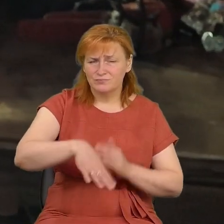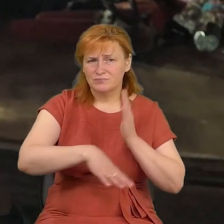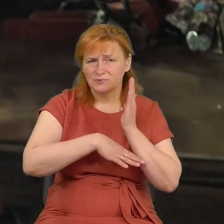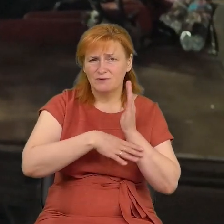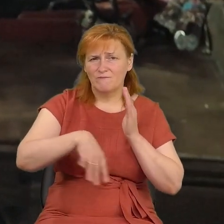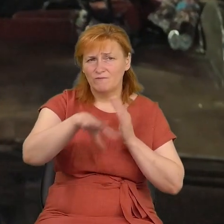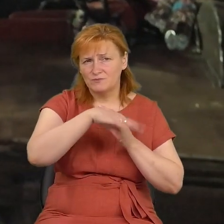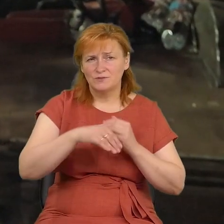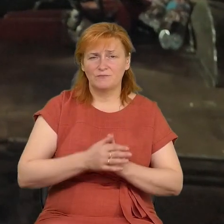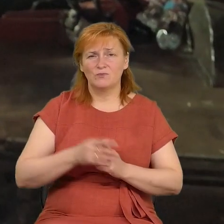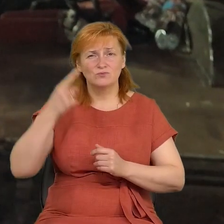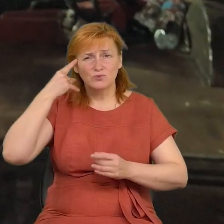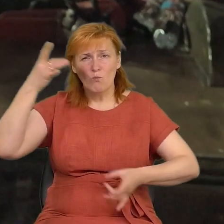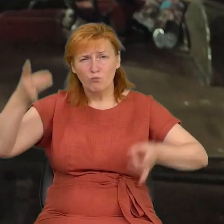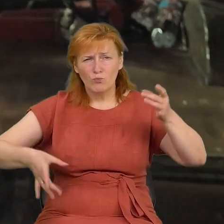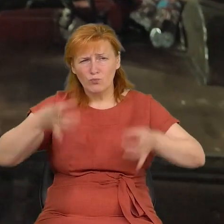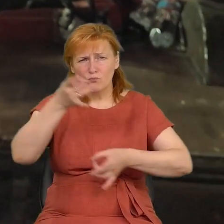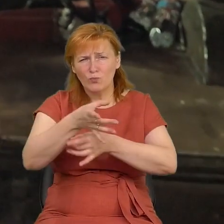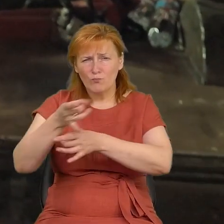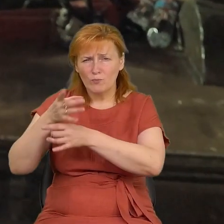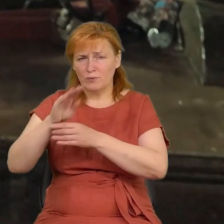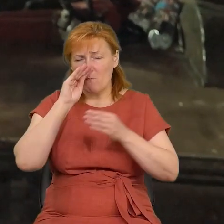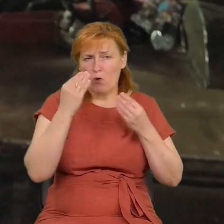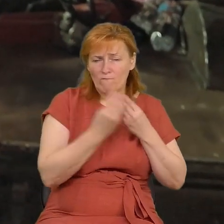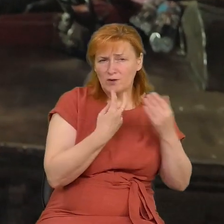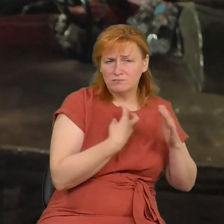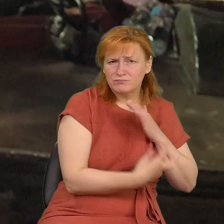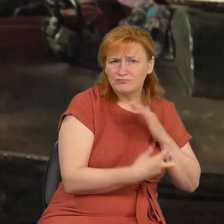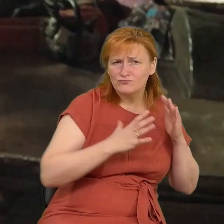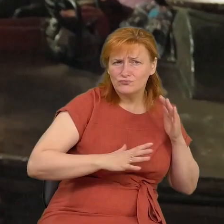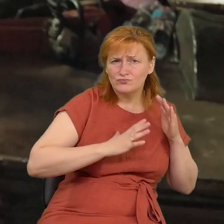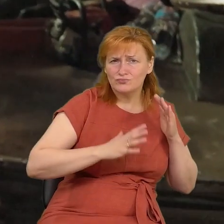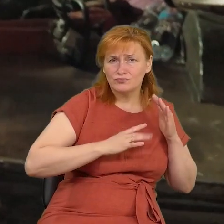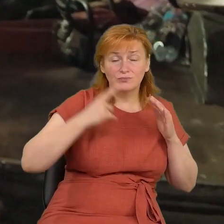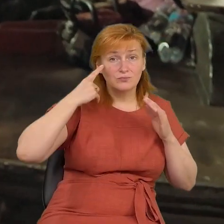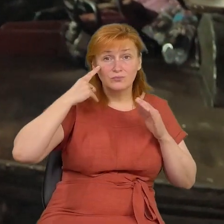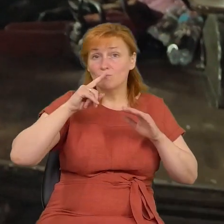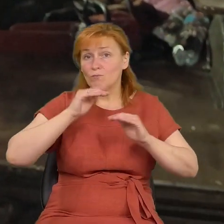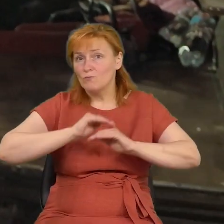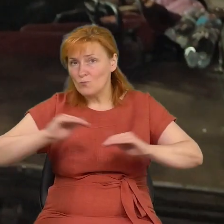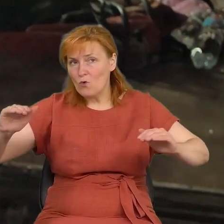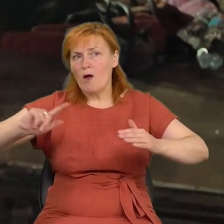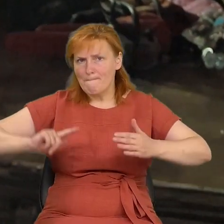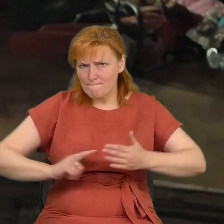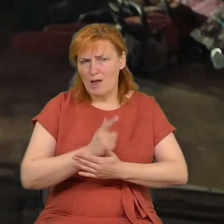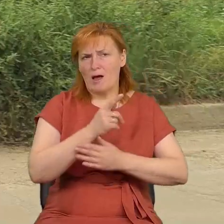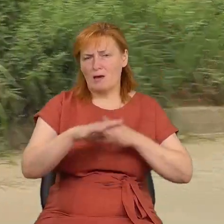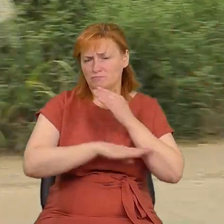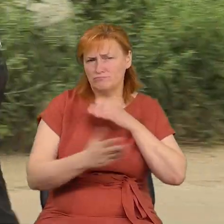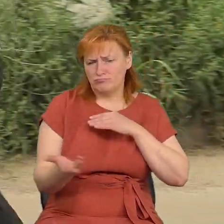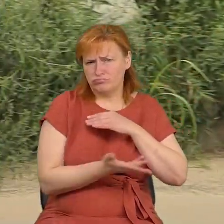Паховаємось, тільки успокоїлося, знову пілим. По два з половиною метри пілили брьовна.